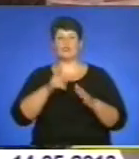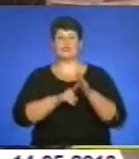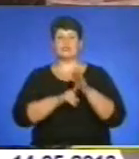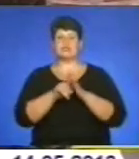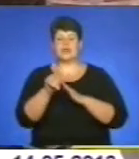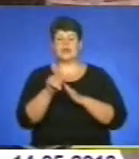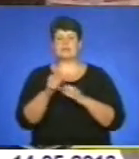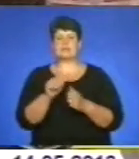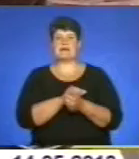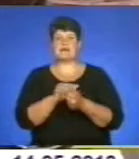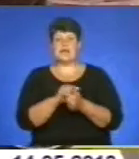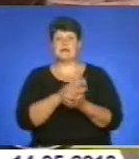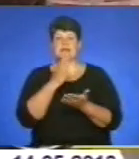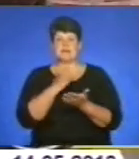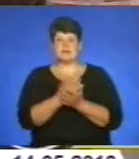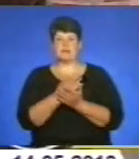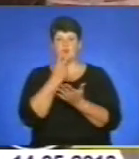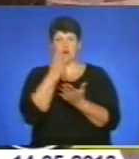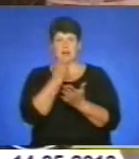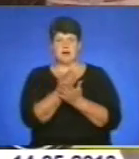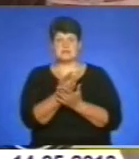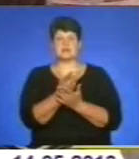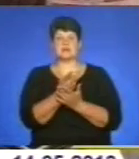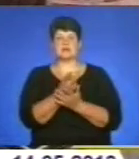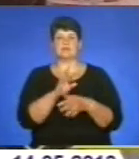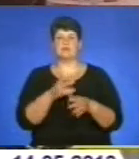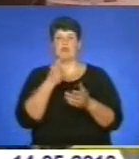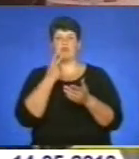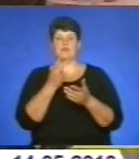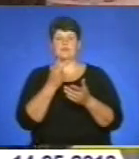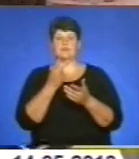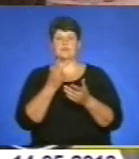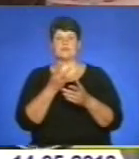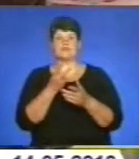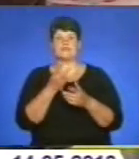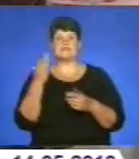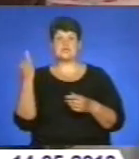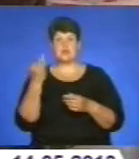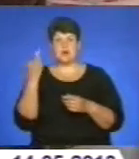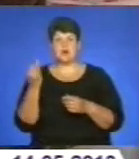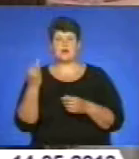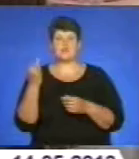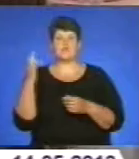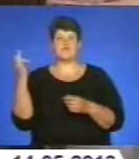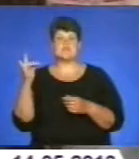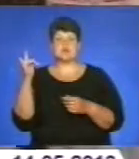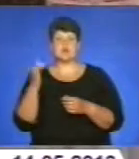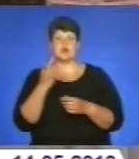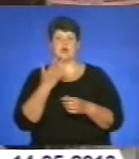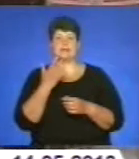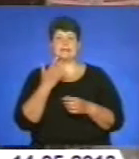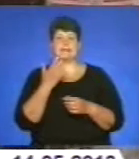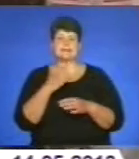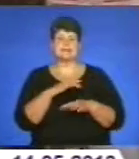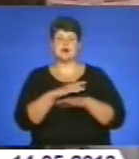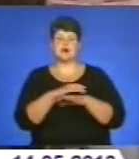були проведені в рамках історико-народознавчої експедиції «Україна вишивана», це карти